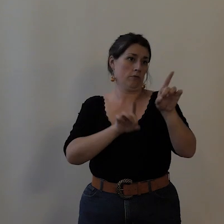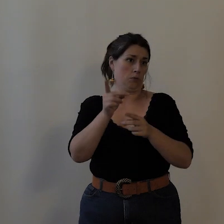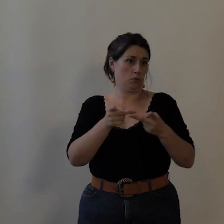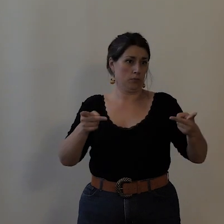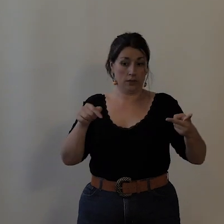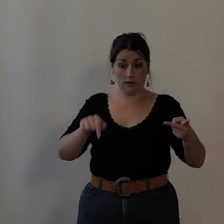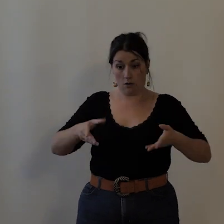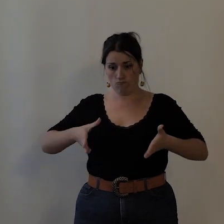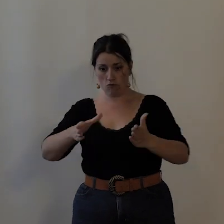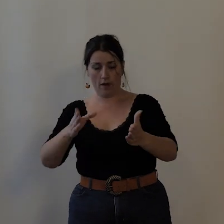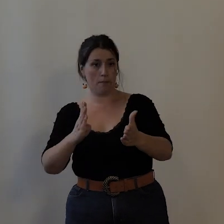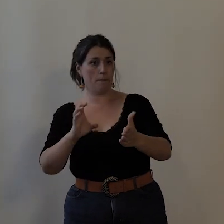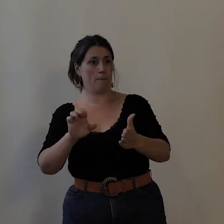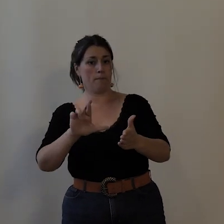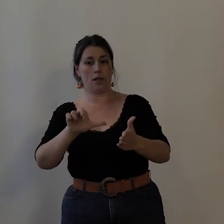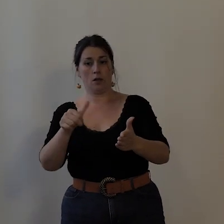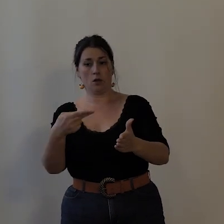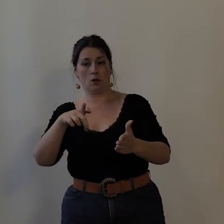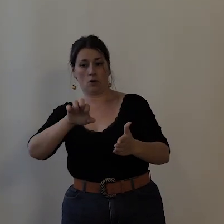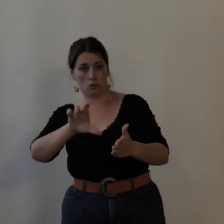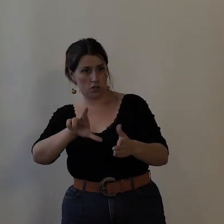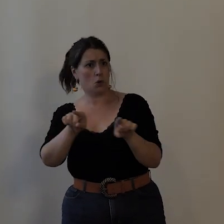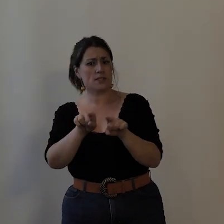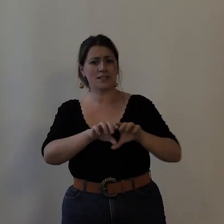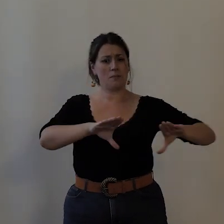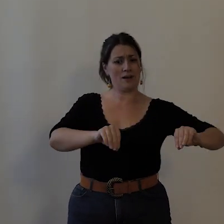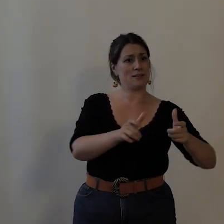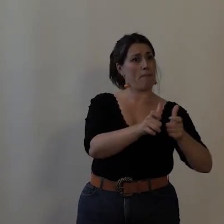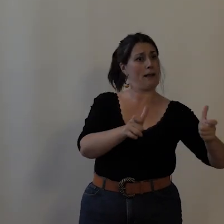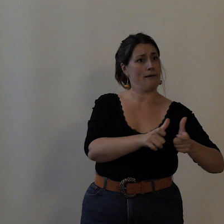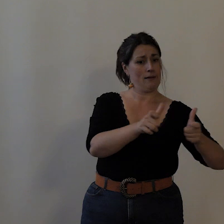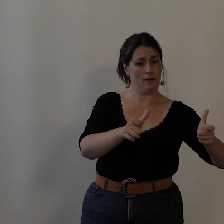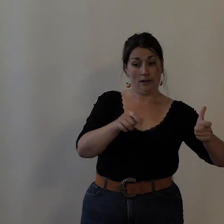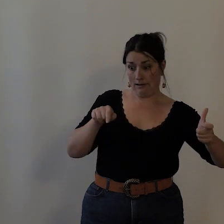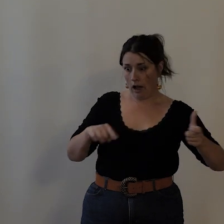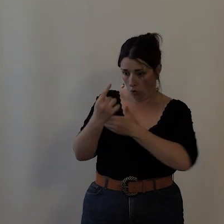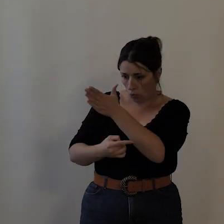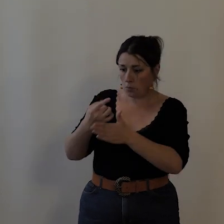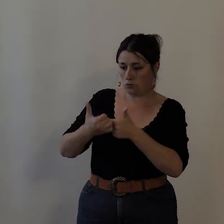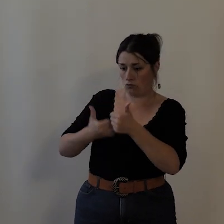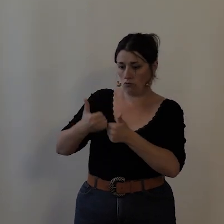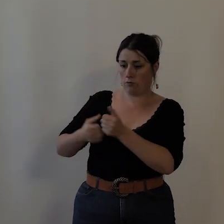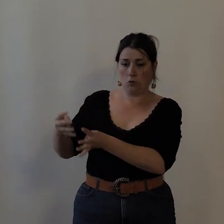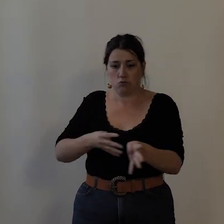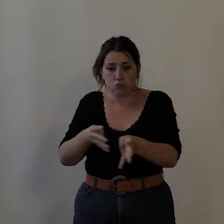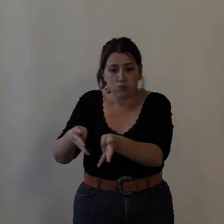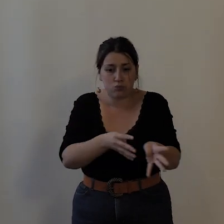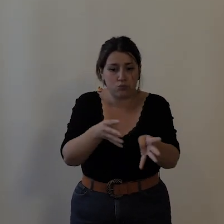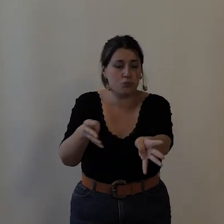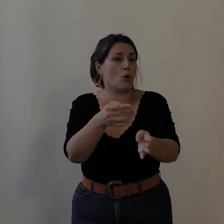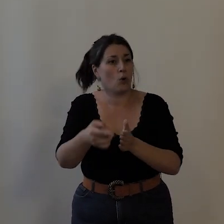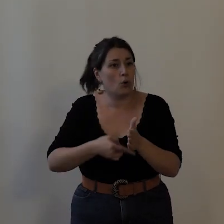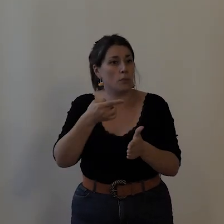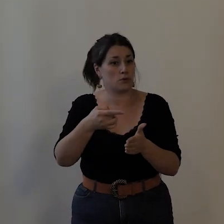Béranger et la place du Palais sera renouvelée. Et donc à partir de cette date,